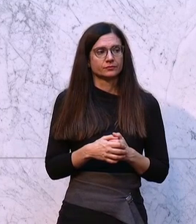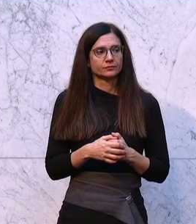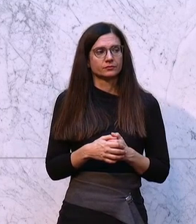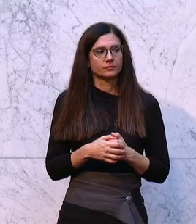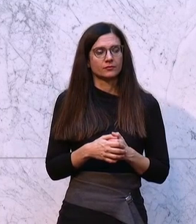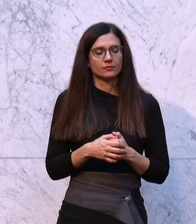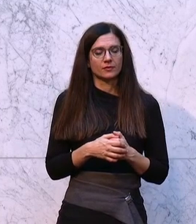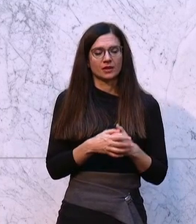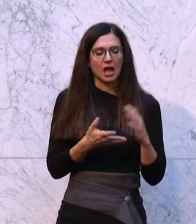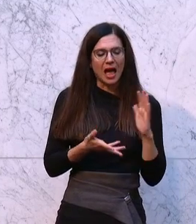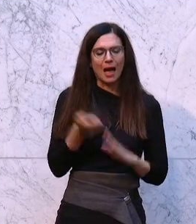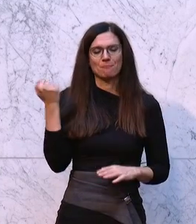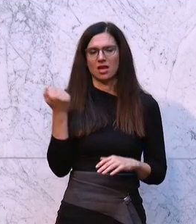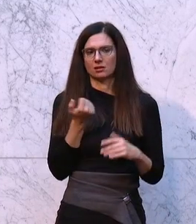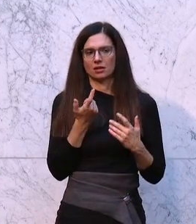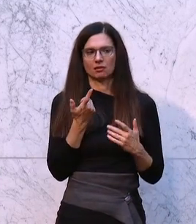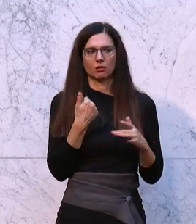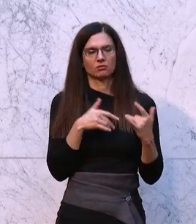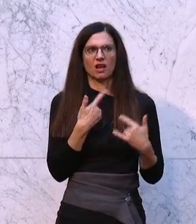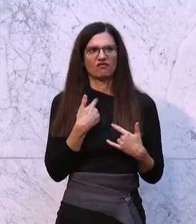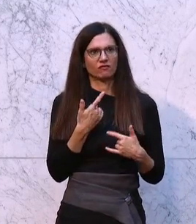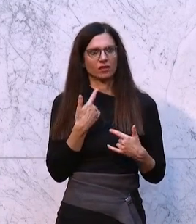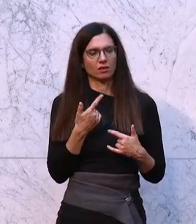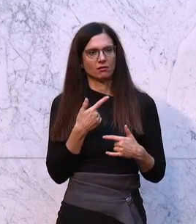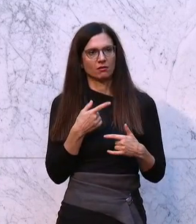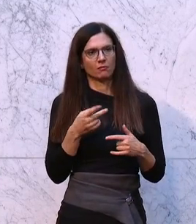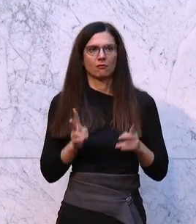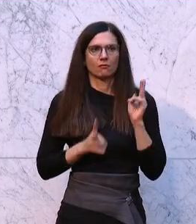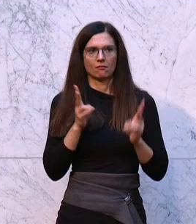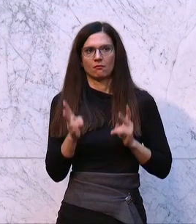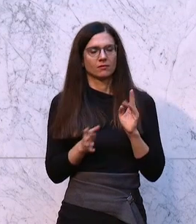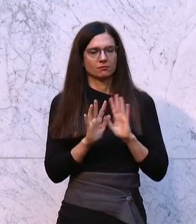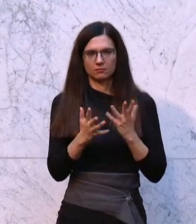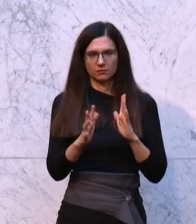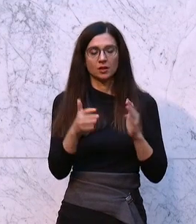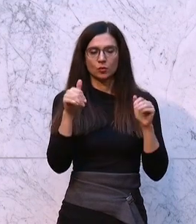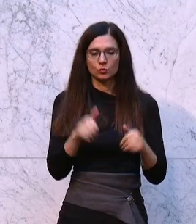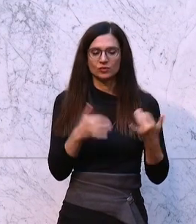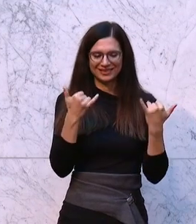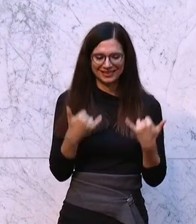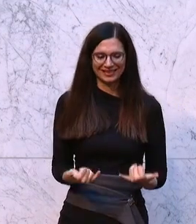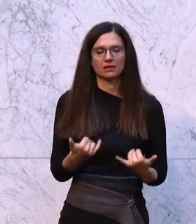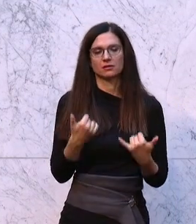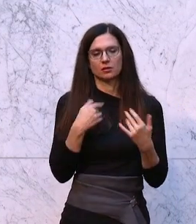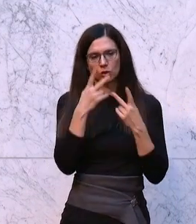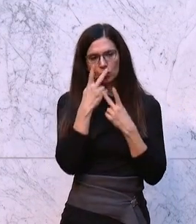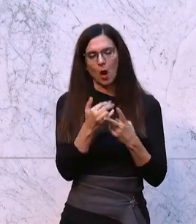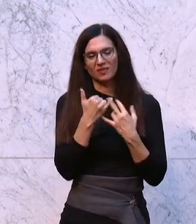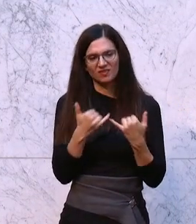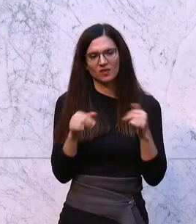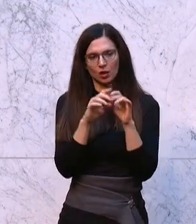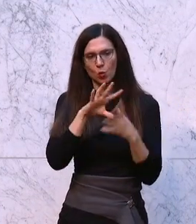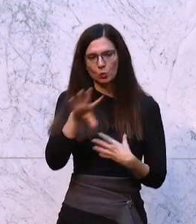die Aberkennung sozusagen hier profilieren, die Posthume, sondern da müssen wir uns jetzt profilieren, mit einem